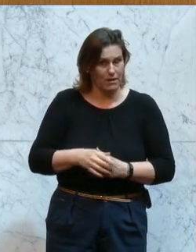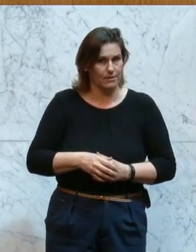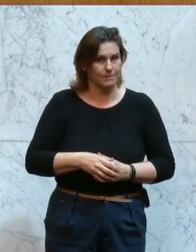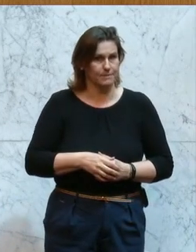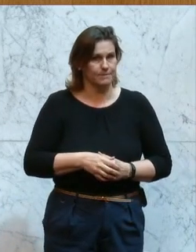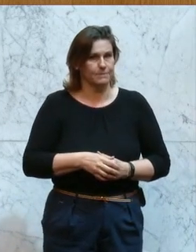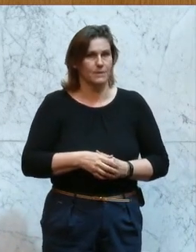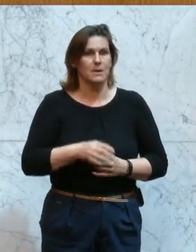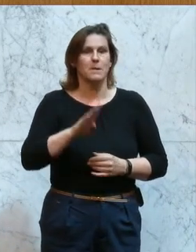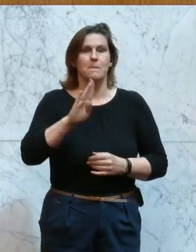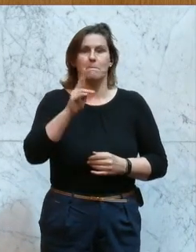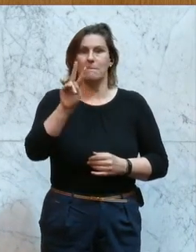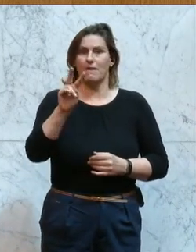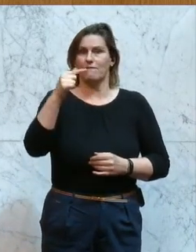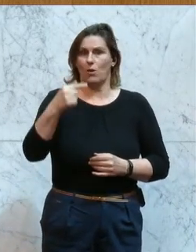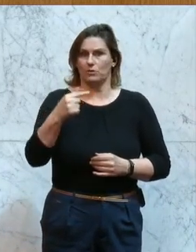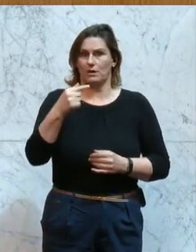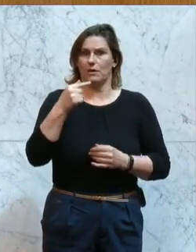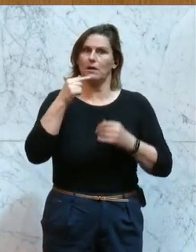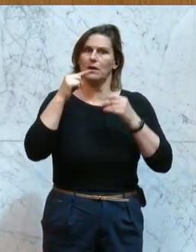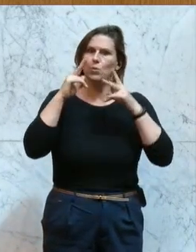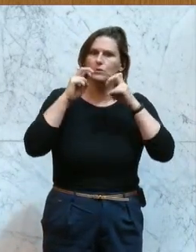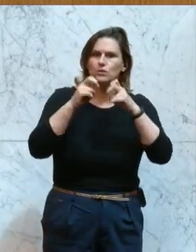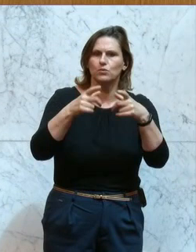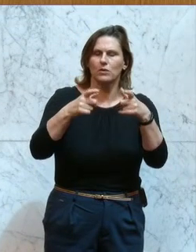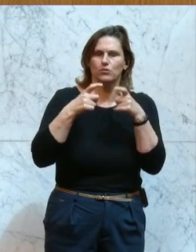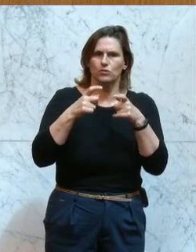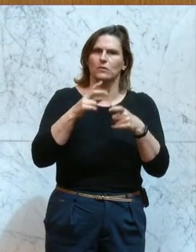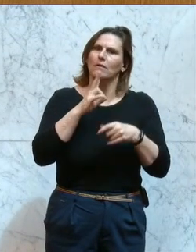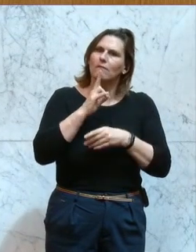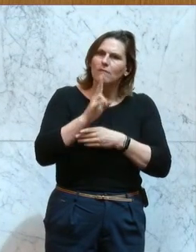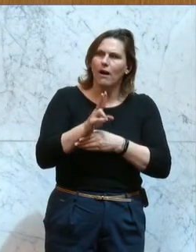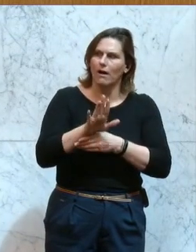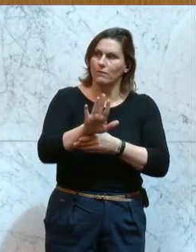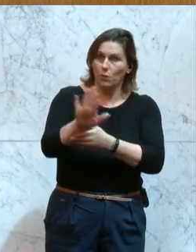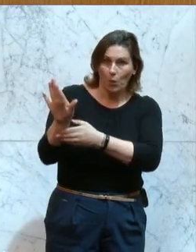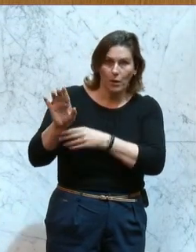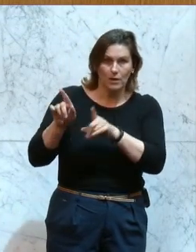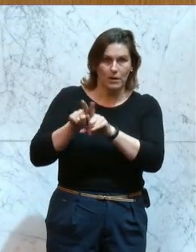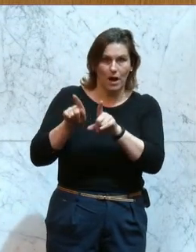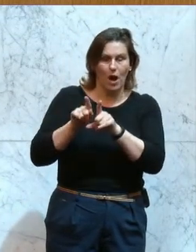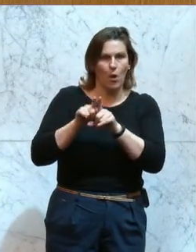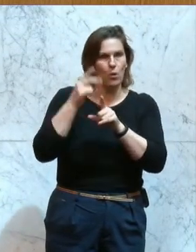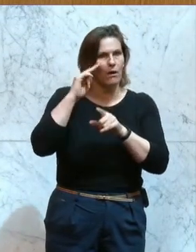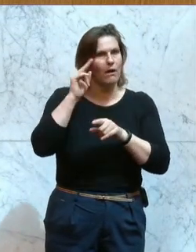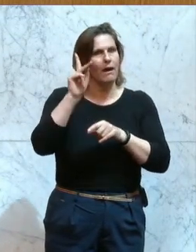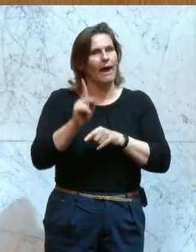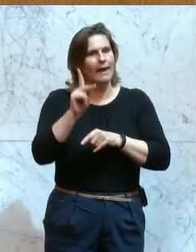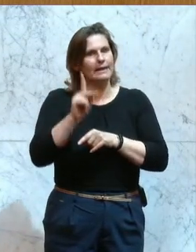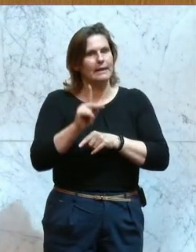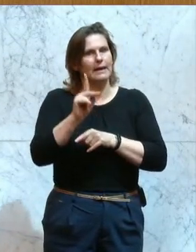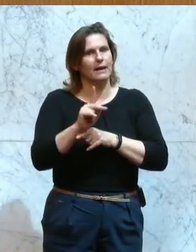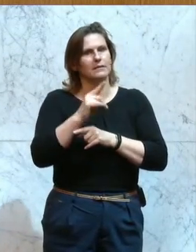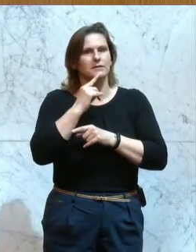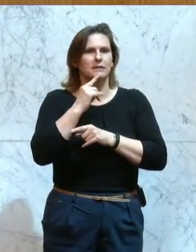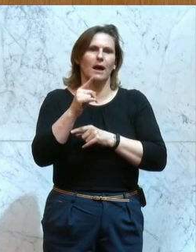Der BVT-Untersuchungsausschuss, der ehrlicherweise von euch auch Herbert Kickl, Demontageausschuss